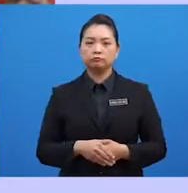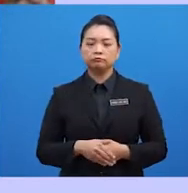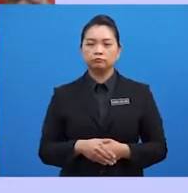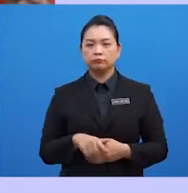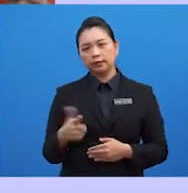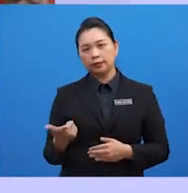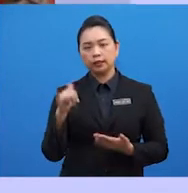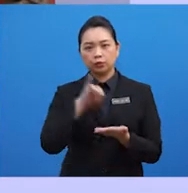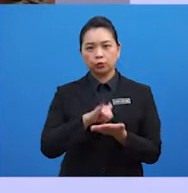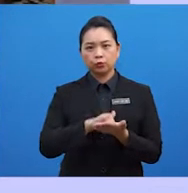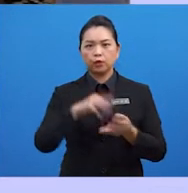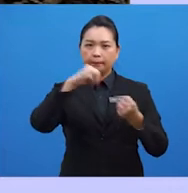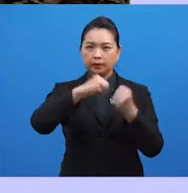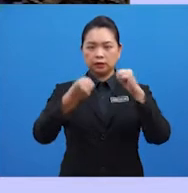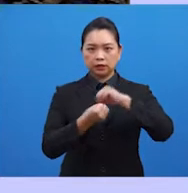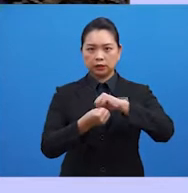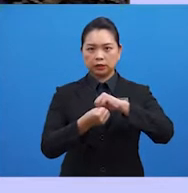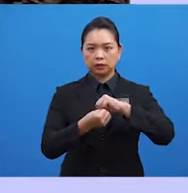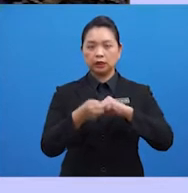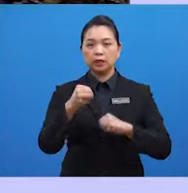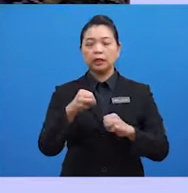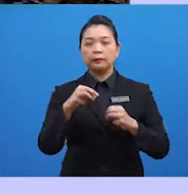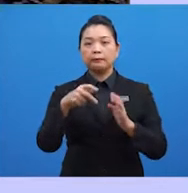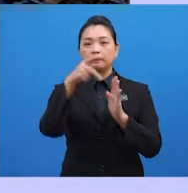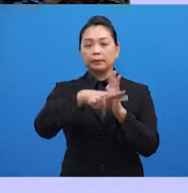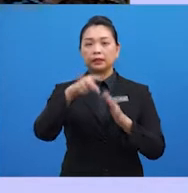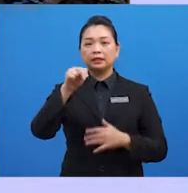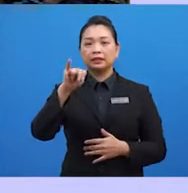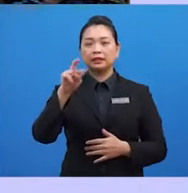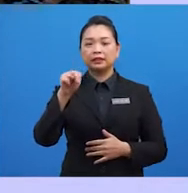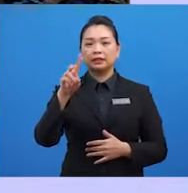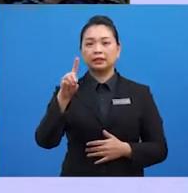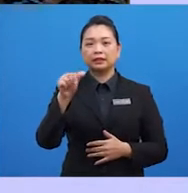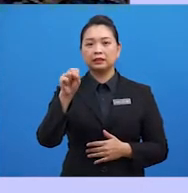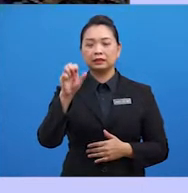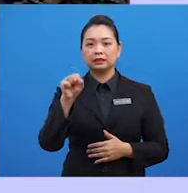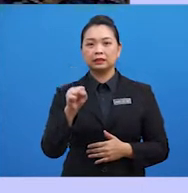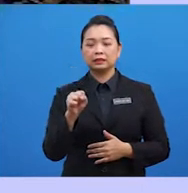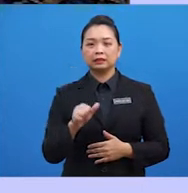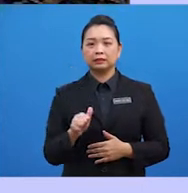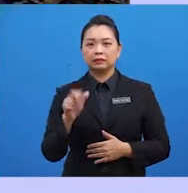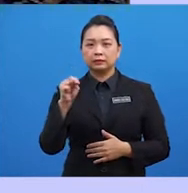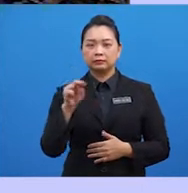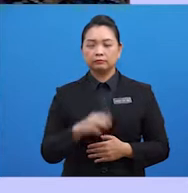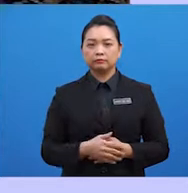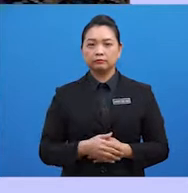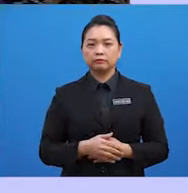Selain itu, masalah penindasan masyarakat Muslim Rohingya juga memberi kesan kepada